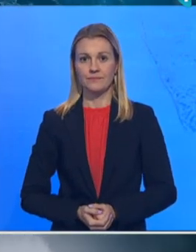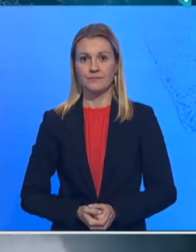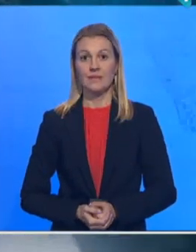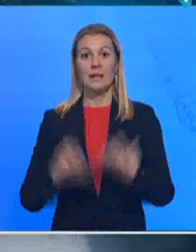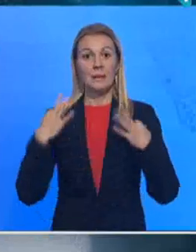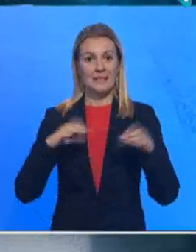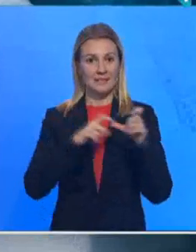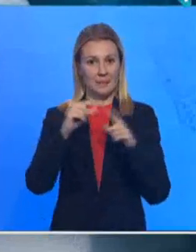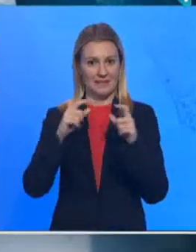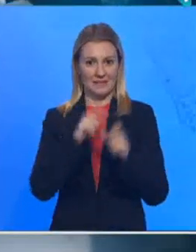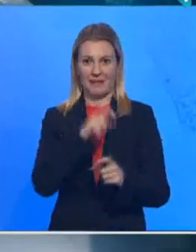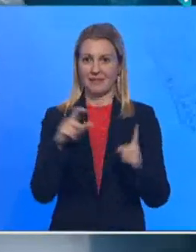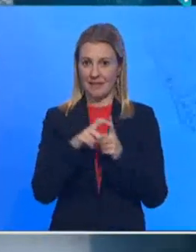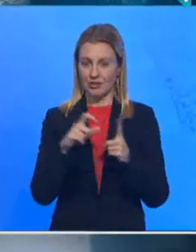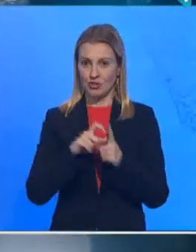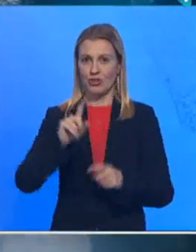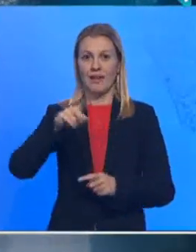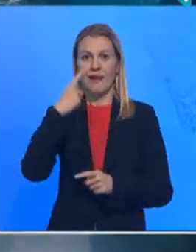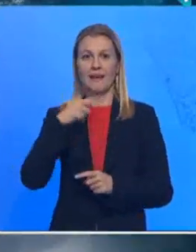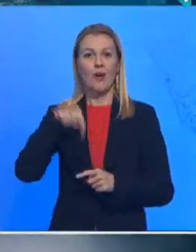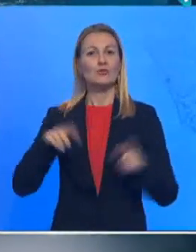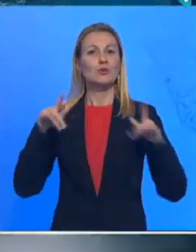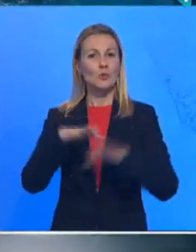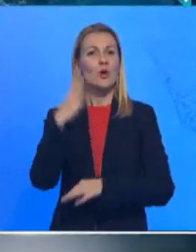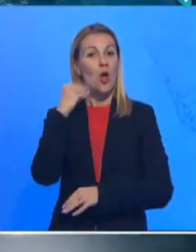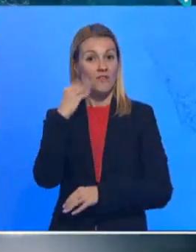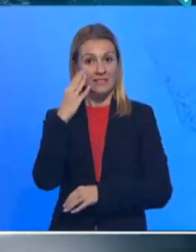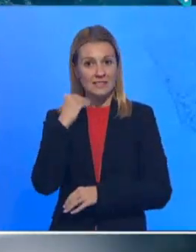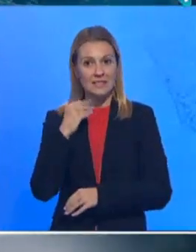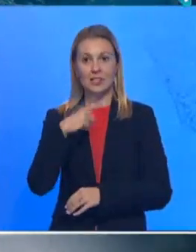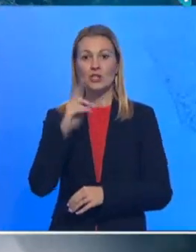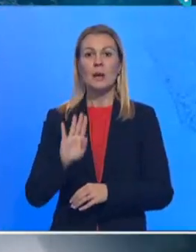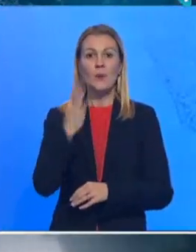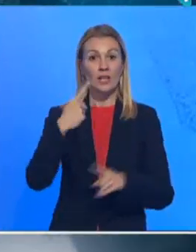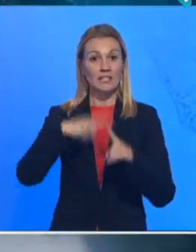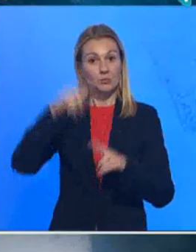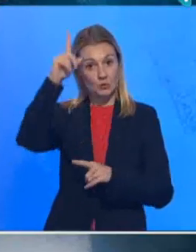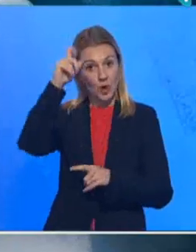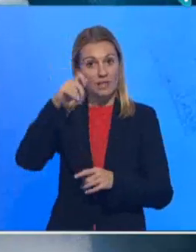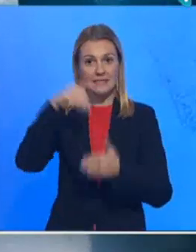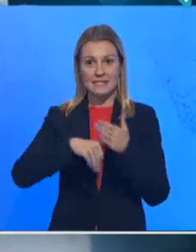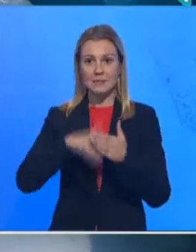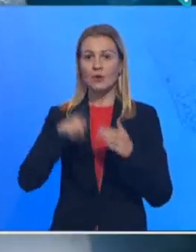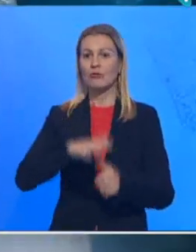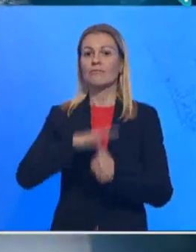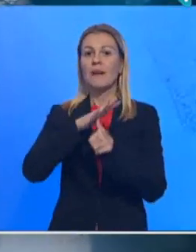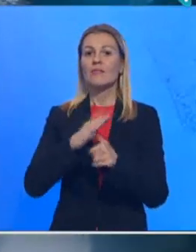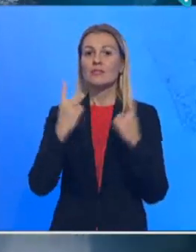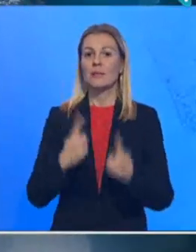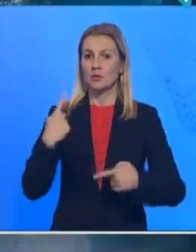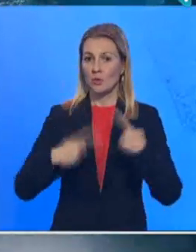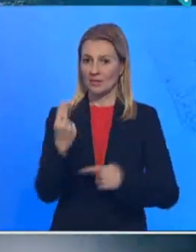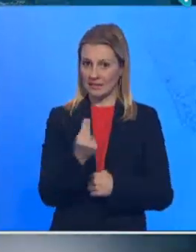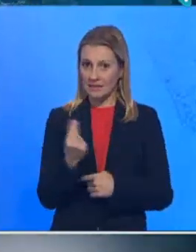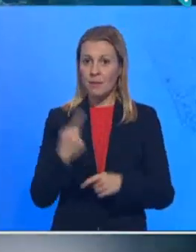Predsednik SPS-a Ivica Dačić poručio je sa izbornog skupa u Novom Sadu da su pokrajinski i beogradski izbori ključ političke stabilnosti u Srbiji,